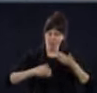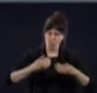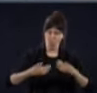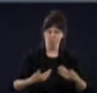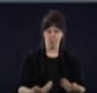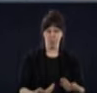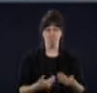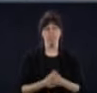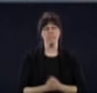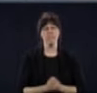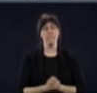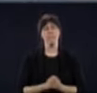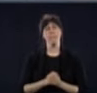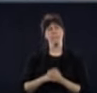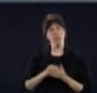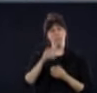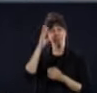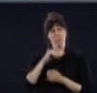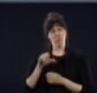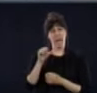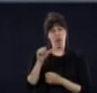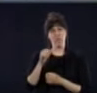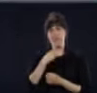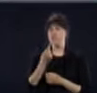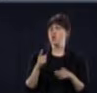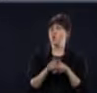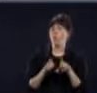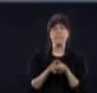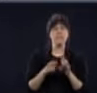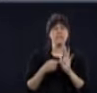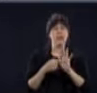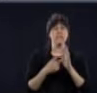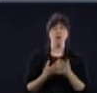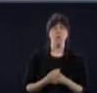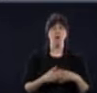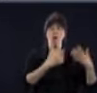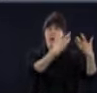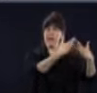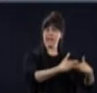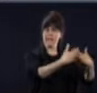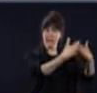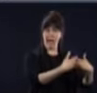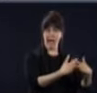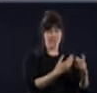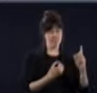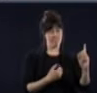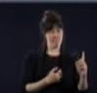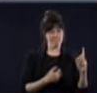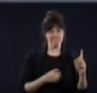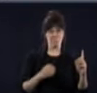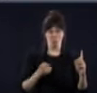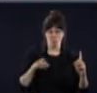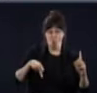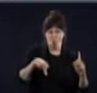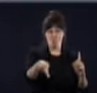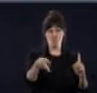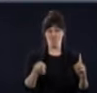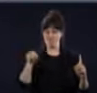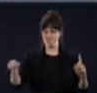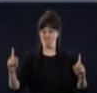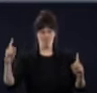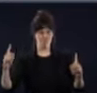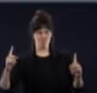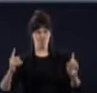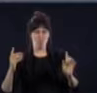distance de deux mètres ou être dans un garage, un ou l'autre, c'est une autre chose différente que de se retrouver ensemble autour d'une table dans un repas où là il y de la